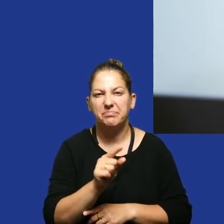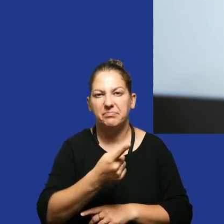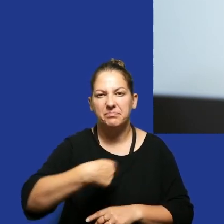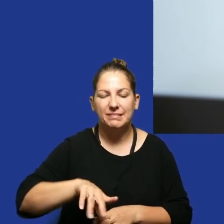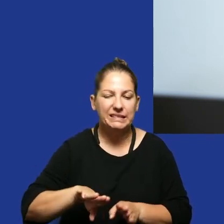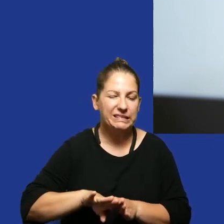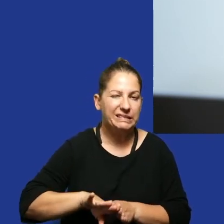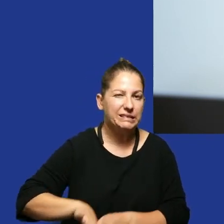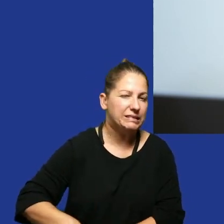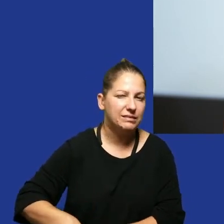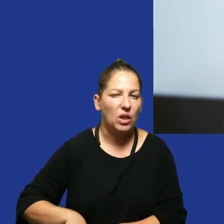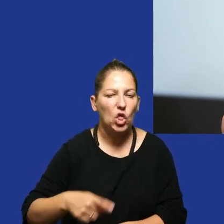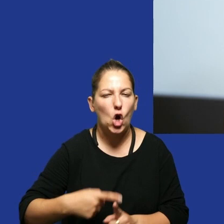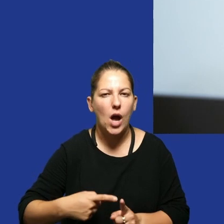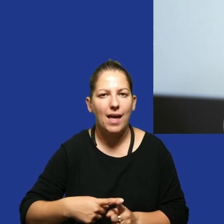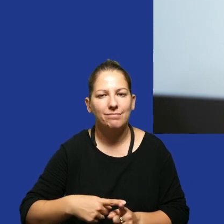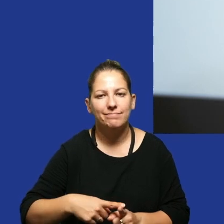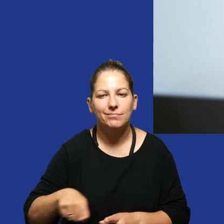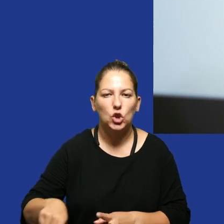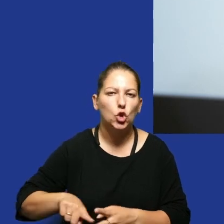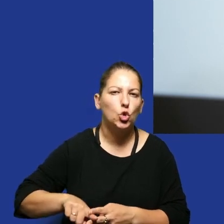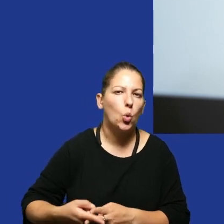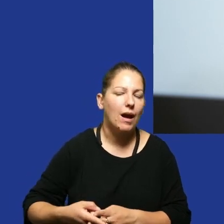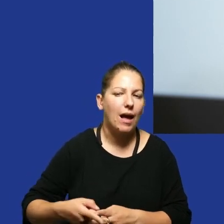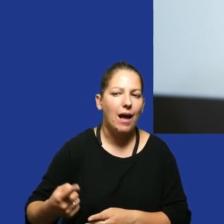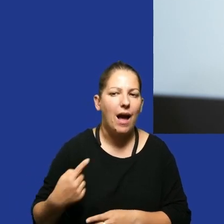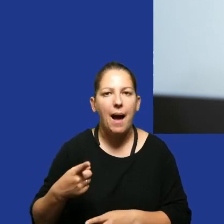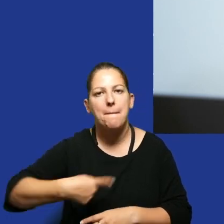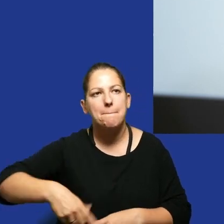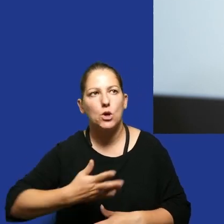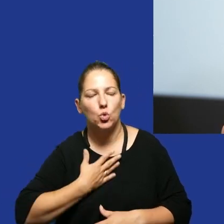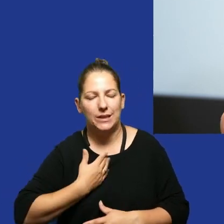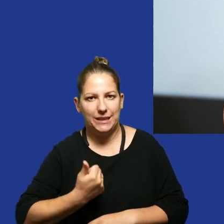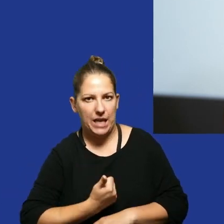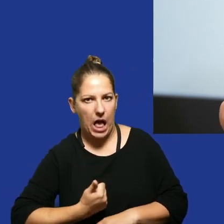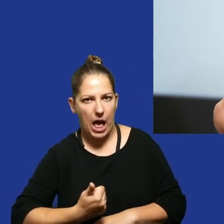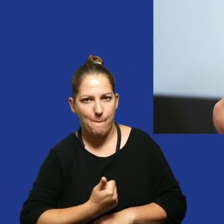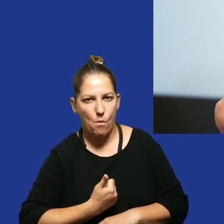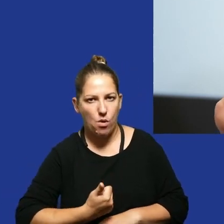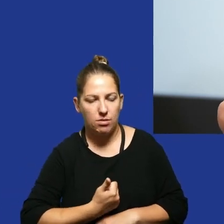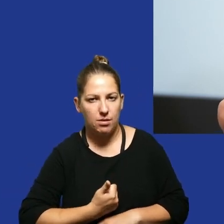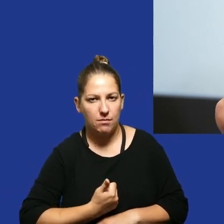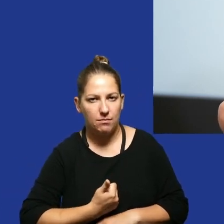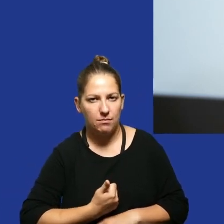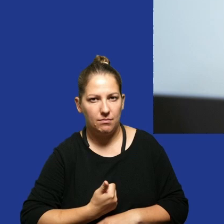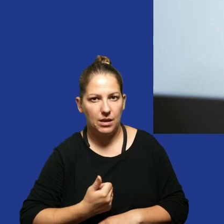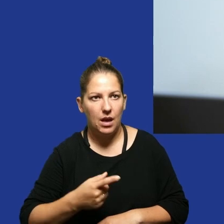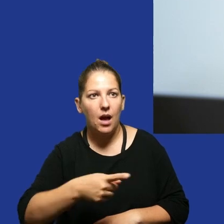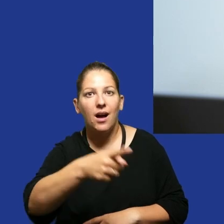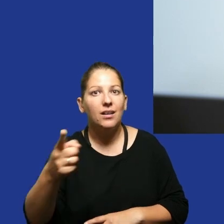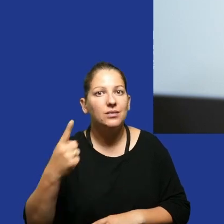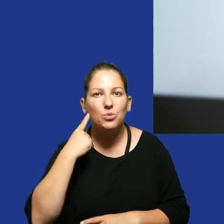wpychania nas w pewną taką dziurę, w której my będziemy się czuli samotni, w której nikt nas nie słucha.